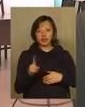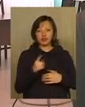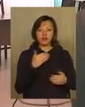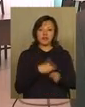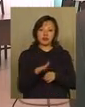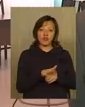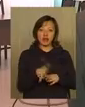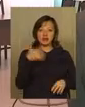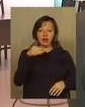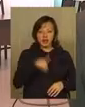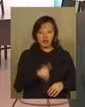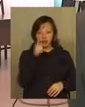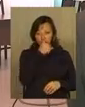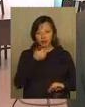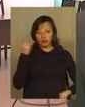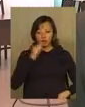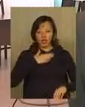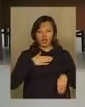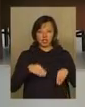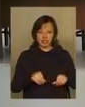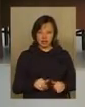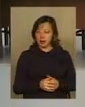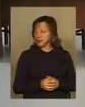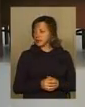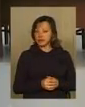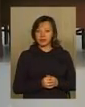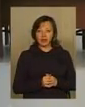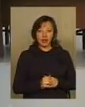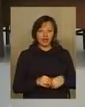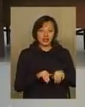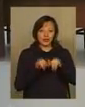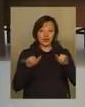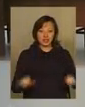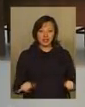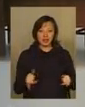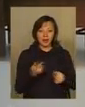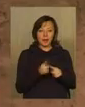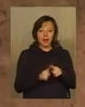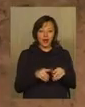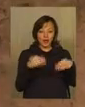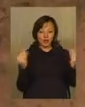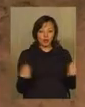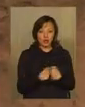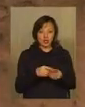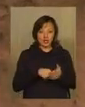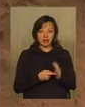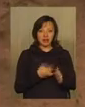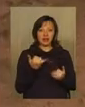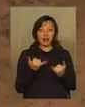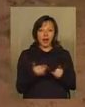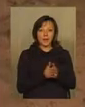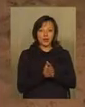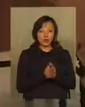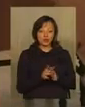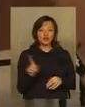що відбувалося 5 тисяч років тому на наших землях. Зовнішні стінки посуди не мають випуклівушка із дірками, вочевидь, для мотузок.